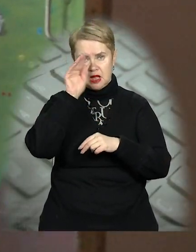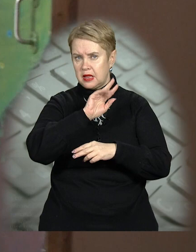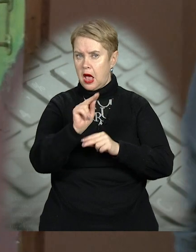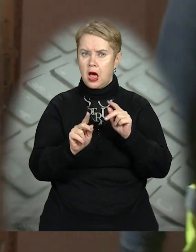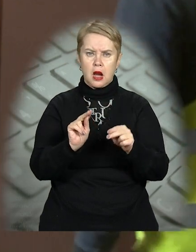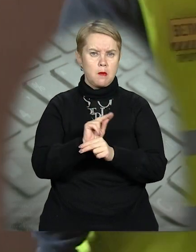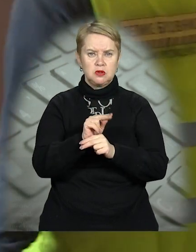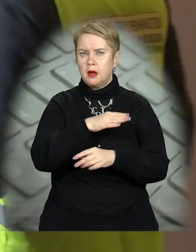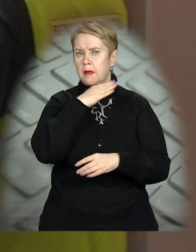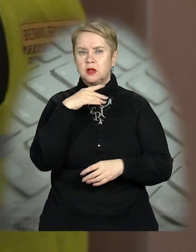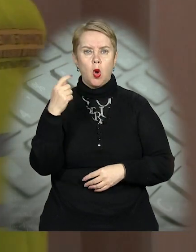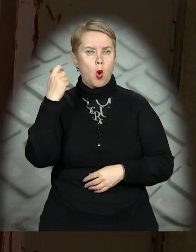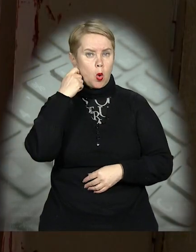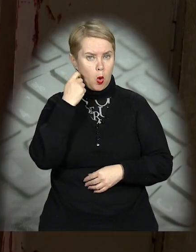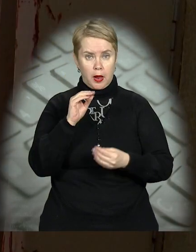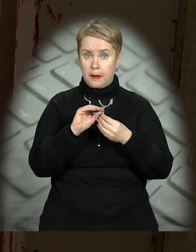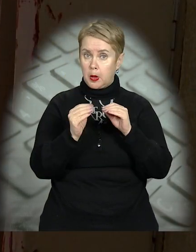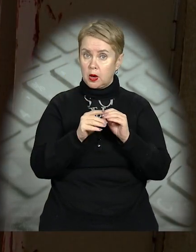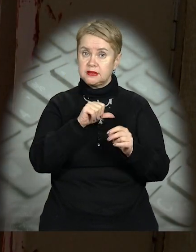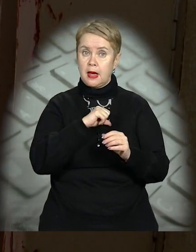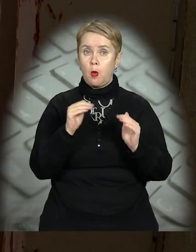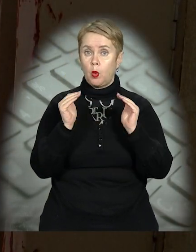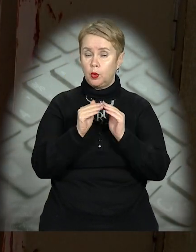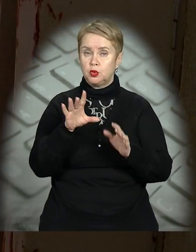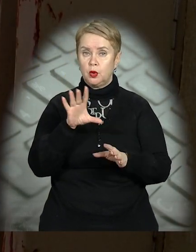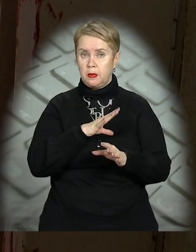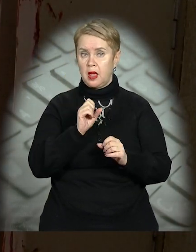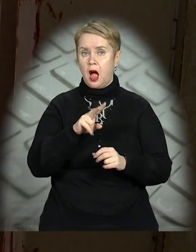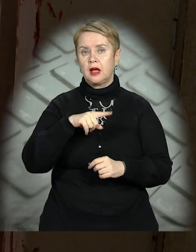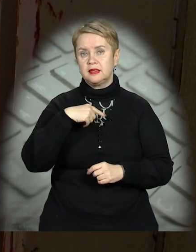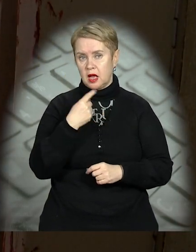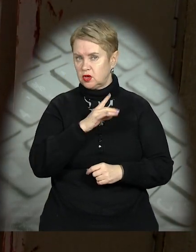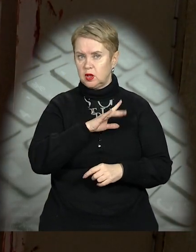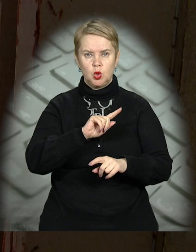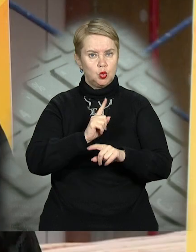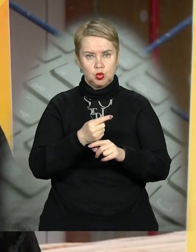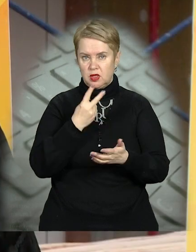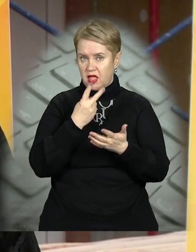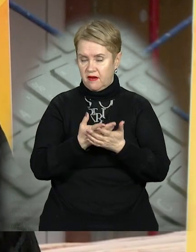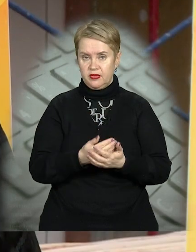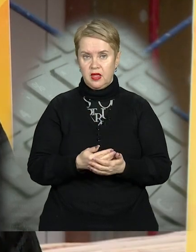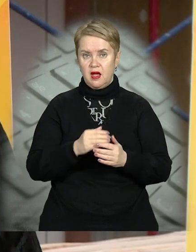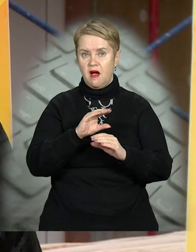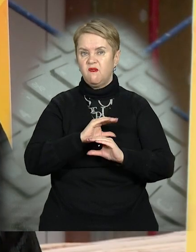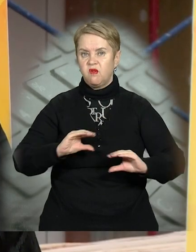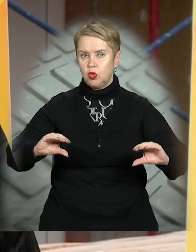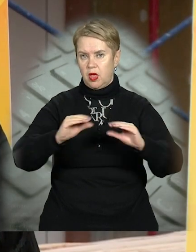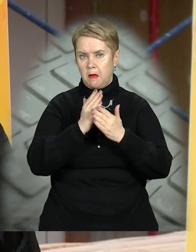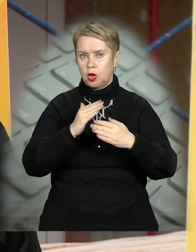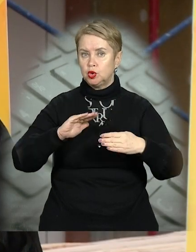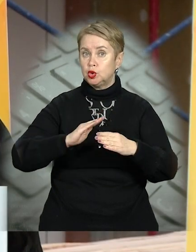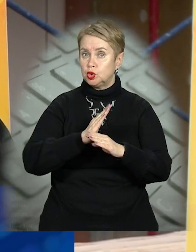ремонтувався вже багато років. І проблеми самої будівлі були, як то кажуть, не дуже наявні. Фундамент мав